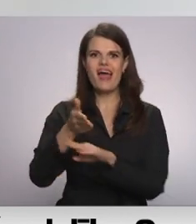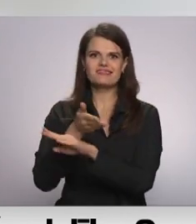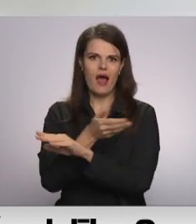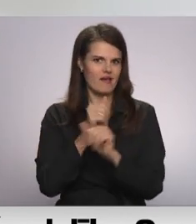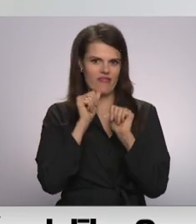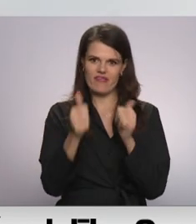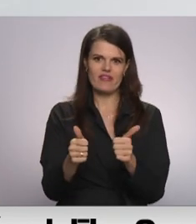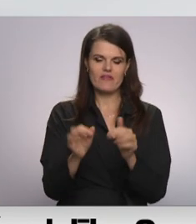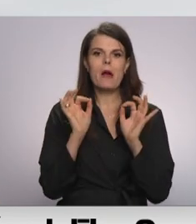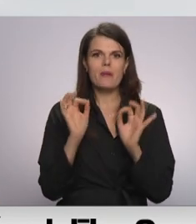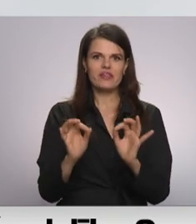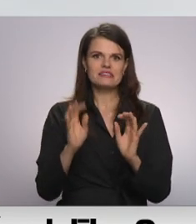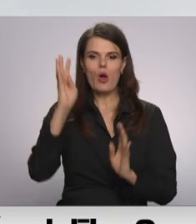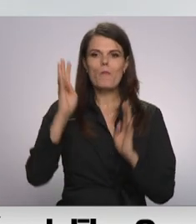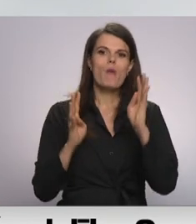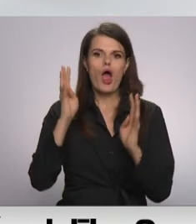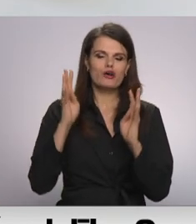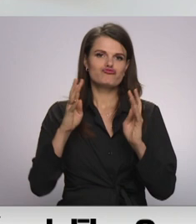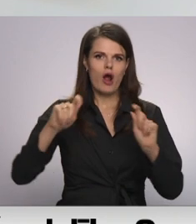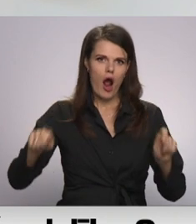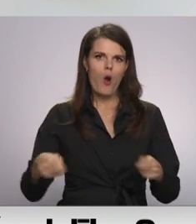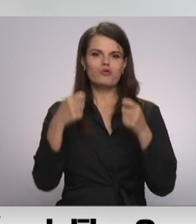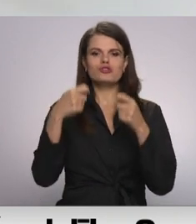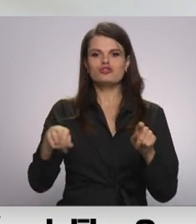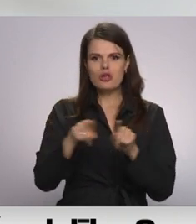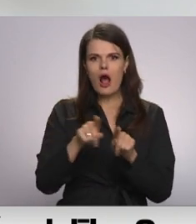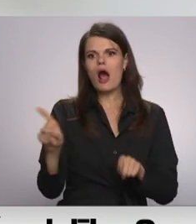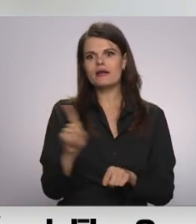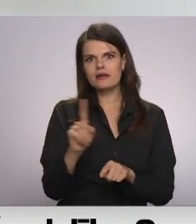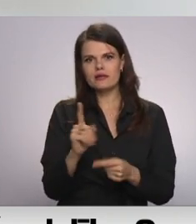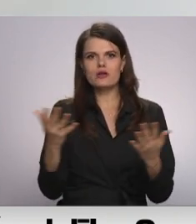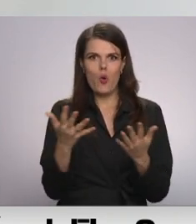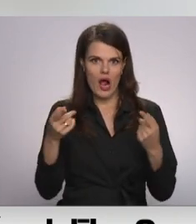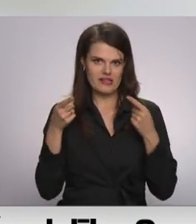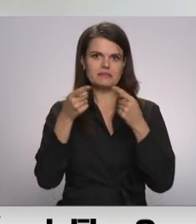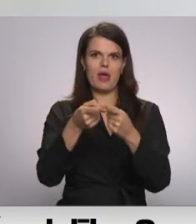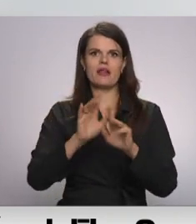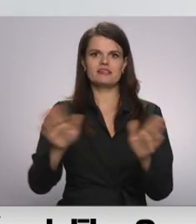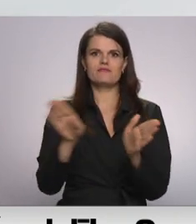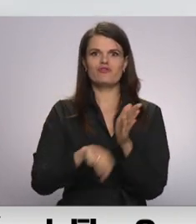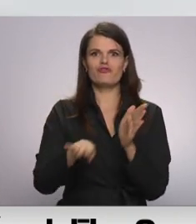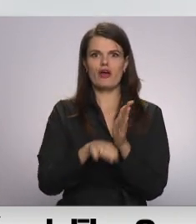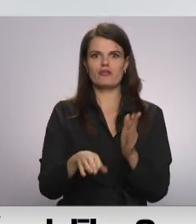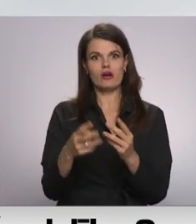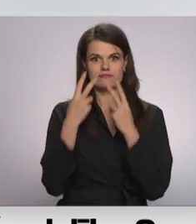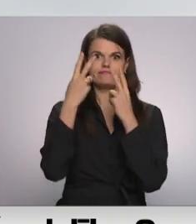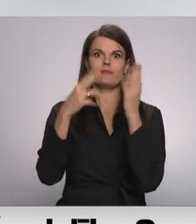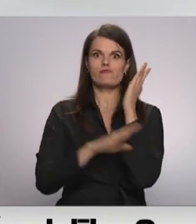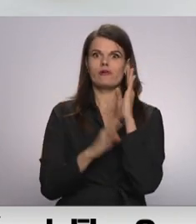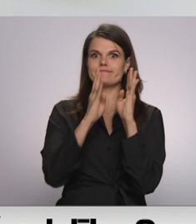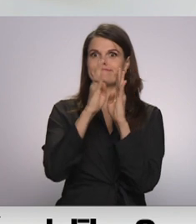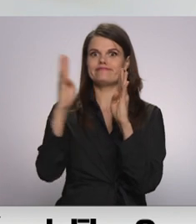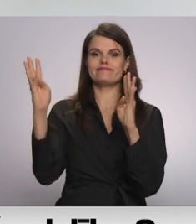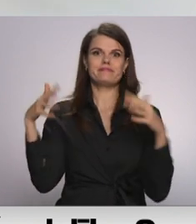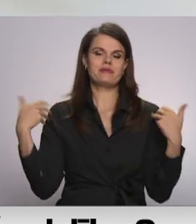jau meža audzēšana ir arī audzēšana ar kaut kādu mērķi, nevis vienkārši audzēšana prieka,